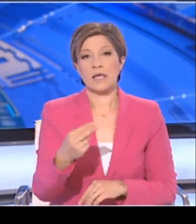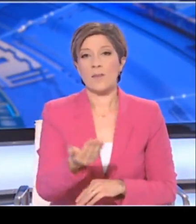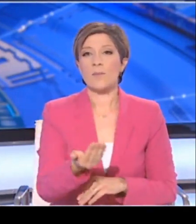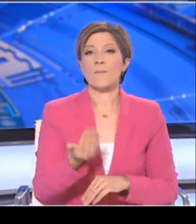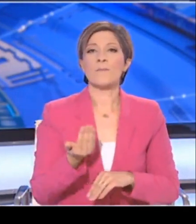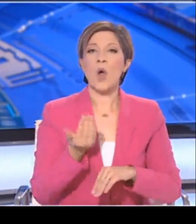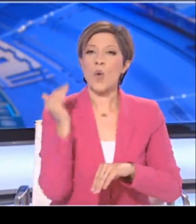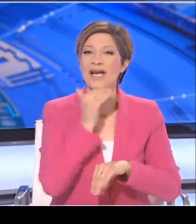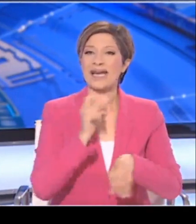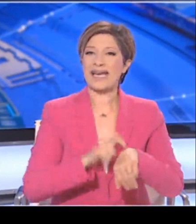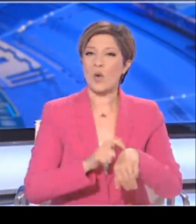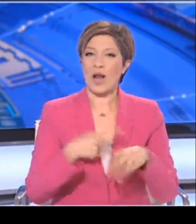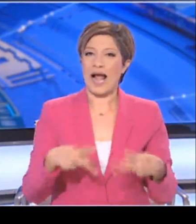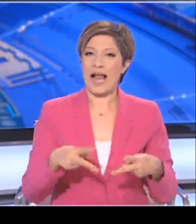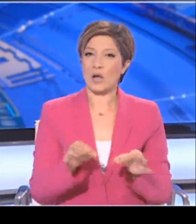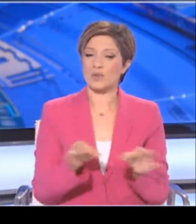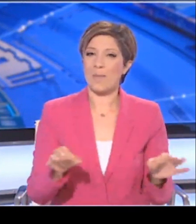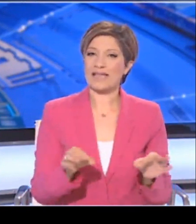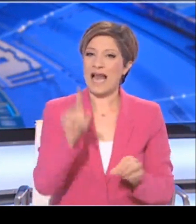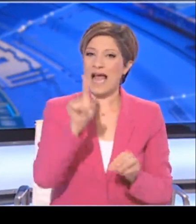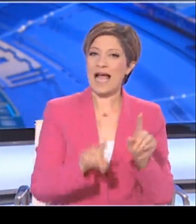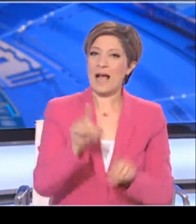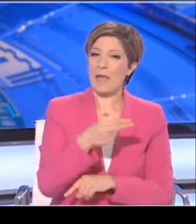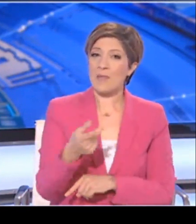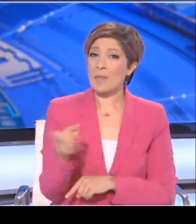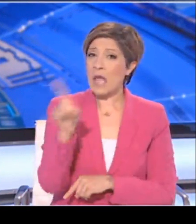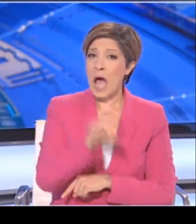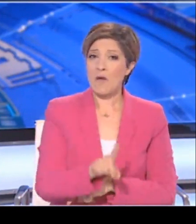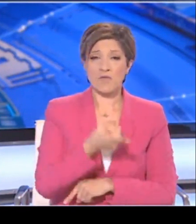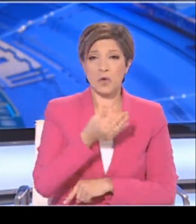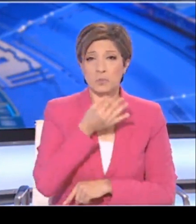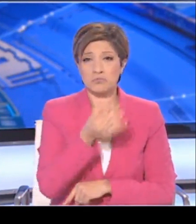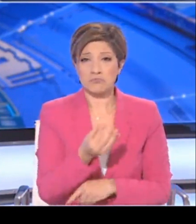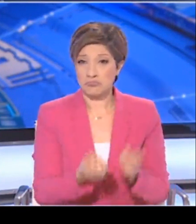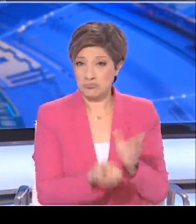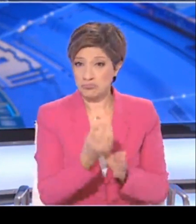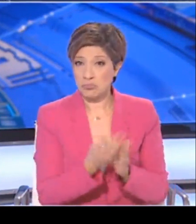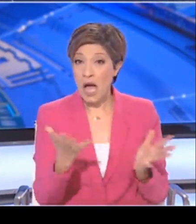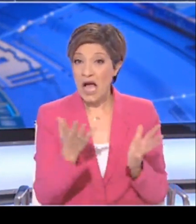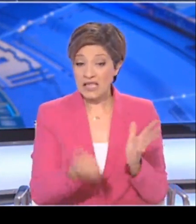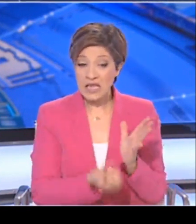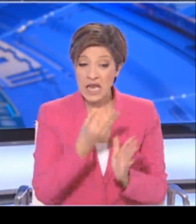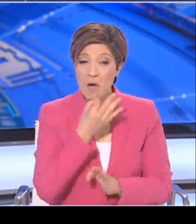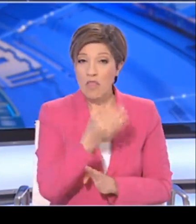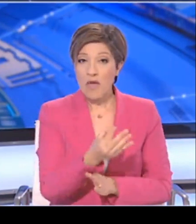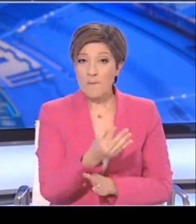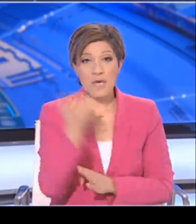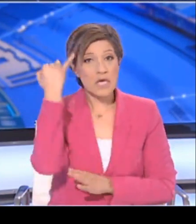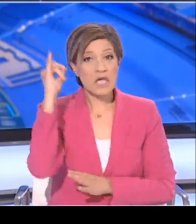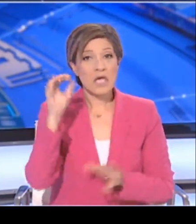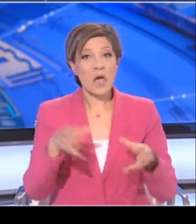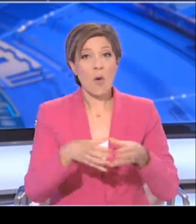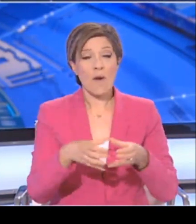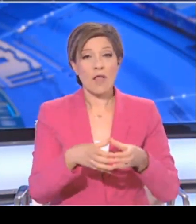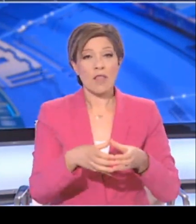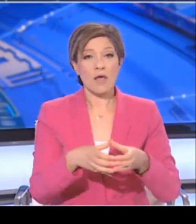χαλαρώσεις. Τι να αναμένουμε από την αυριανή συσκέψη. Υπάρχουν εισηγήσεις, καινούργιες εισηγήσεις από την επιστημονική